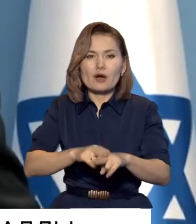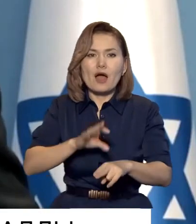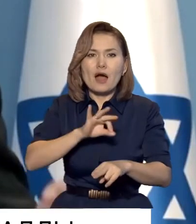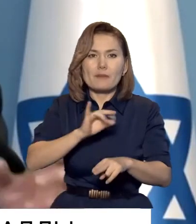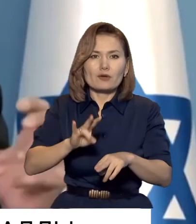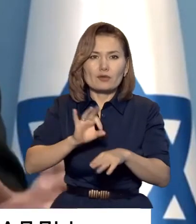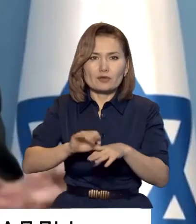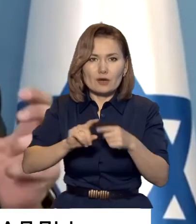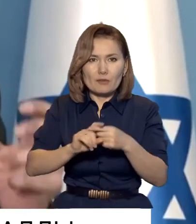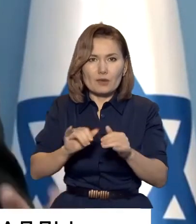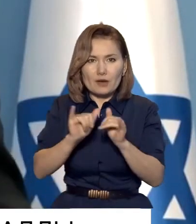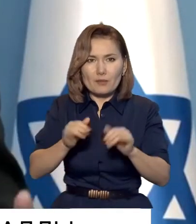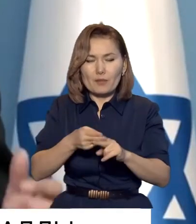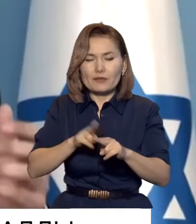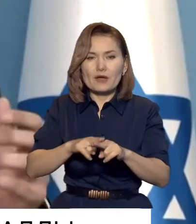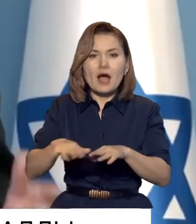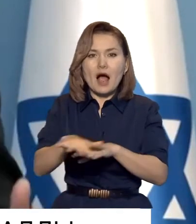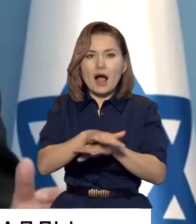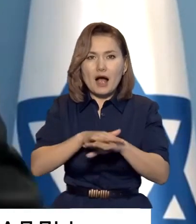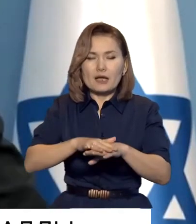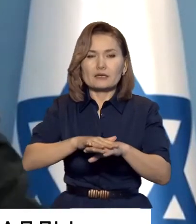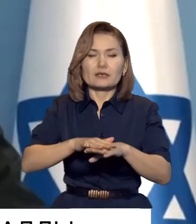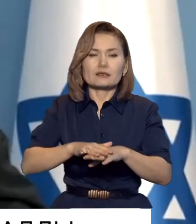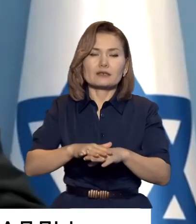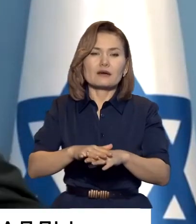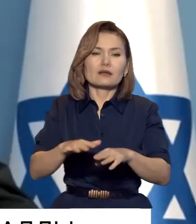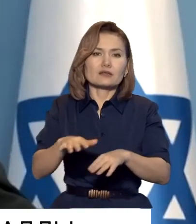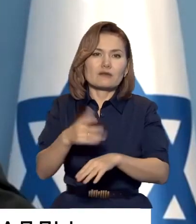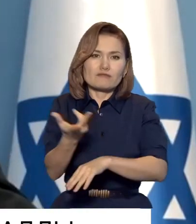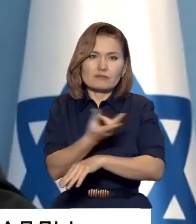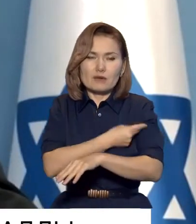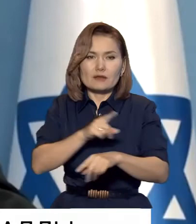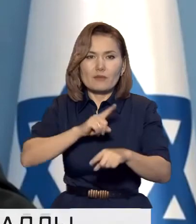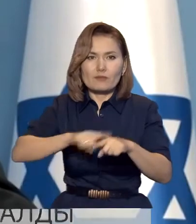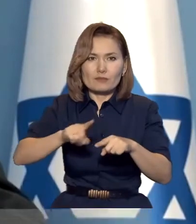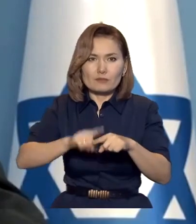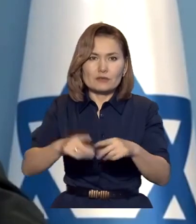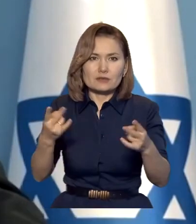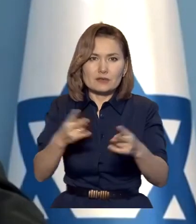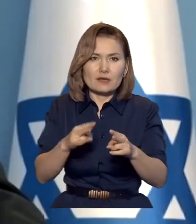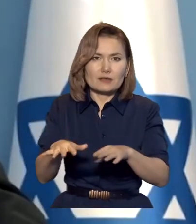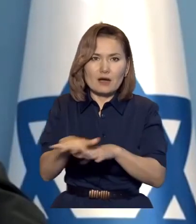себепші. Сондықтан үкмет башысы қалықты тезірек екпе салдырып жұмысты үйден үстеге үндеб отыр.